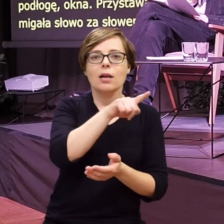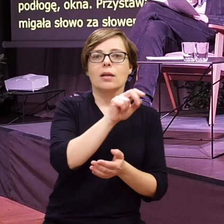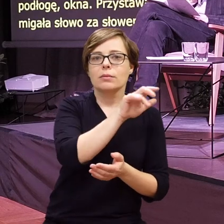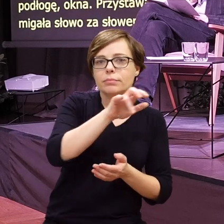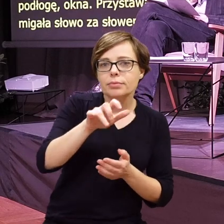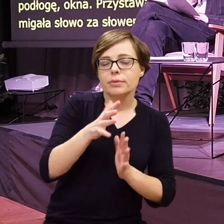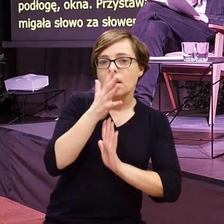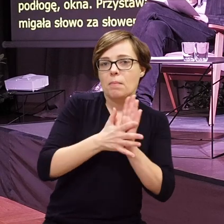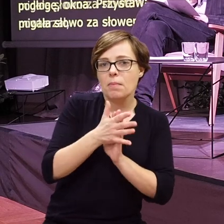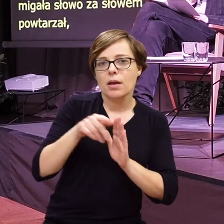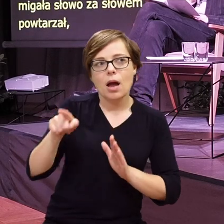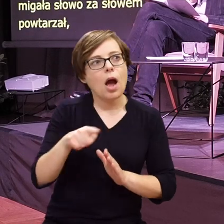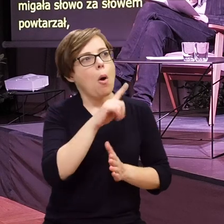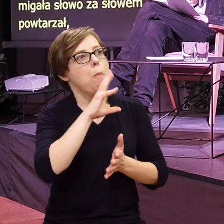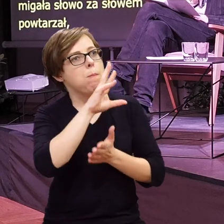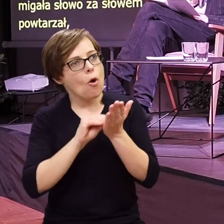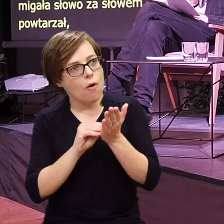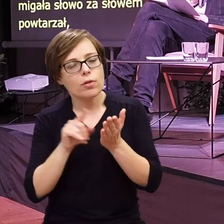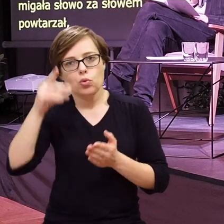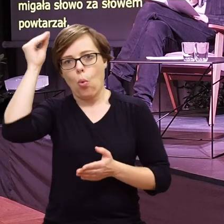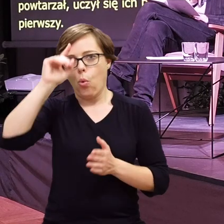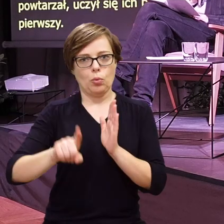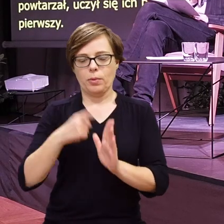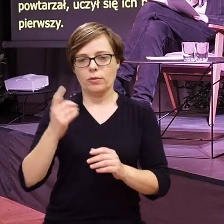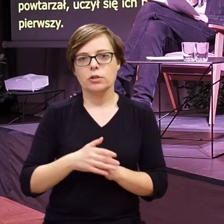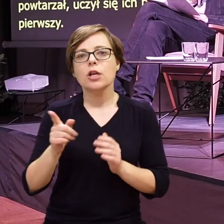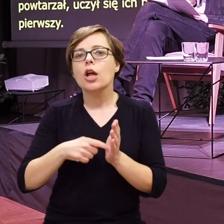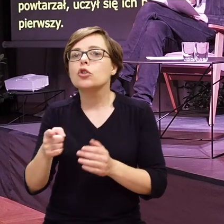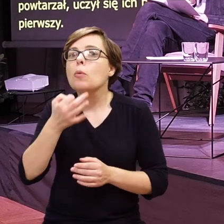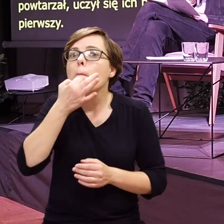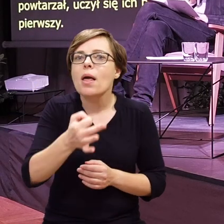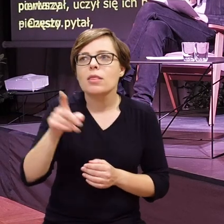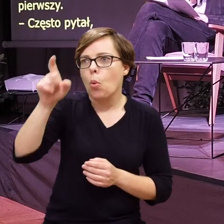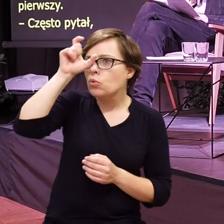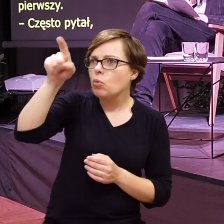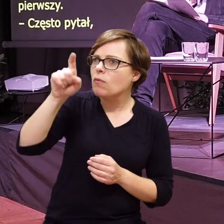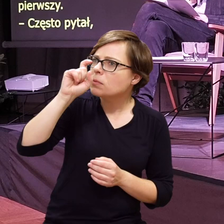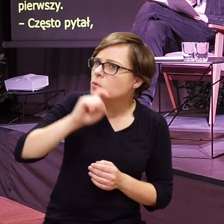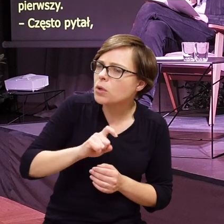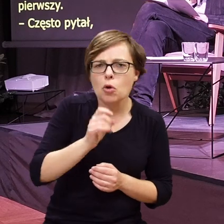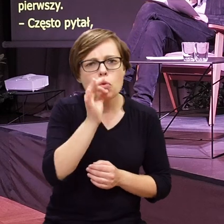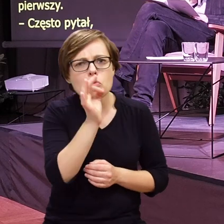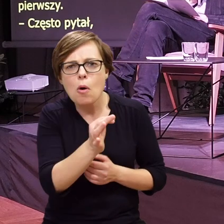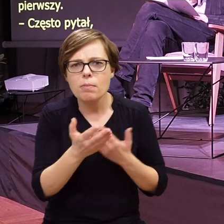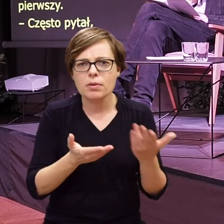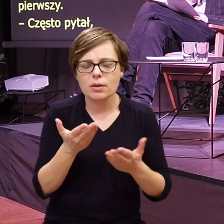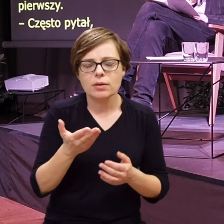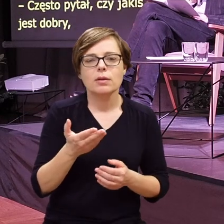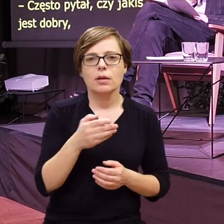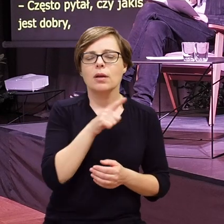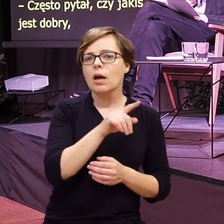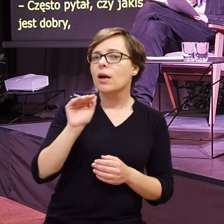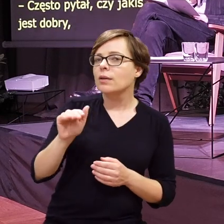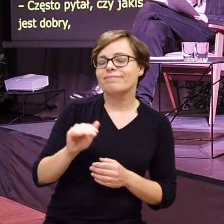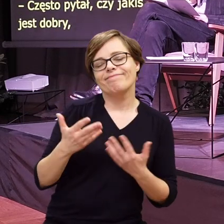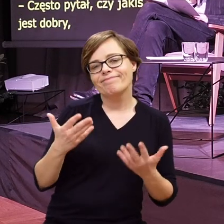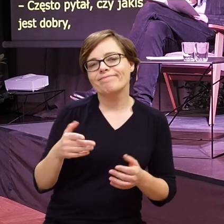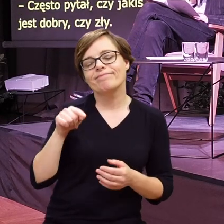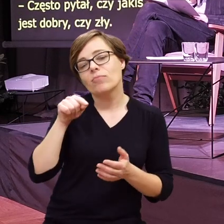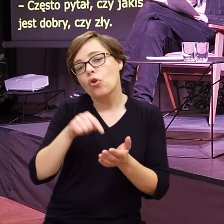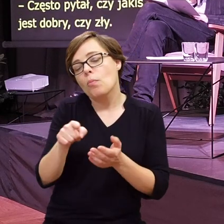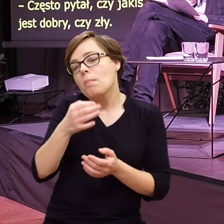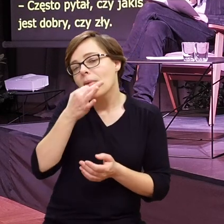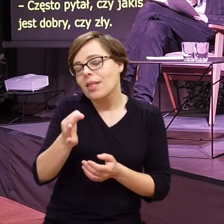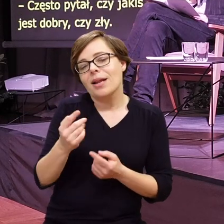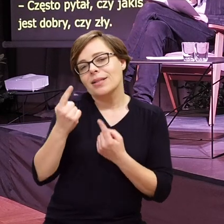On je powtarzał. Uczył się ich po raz pierwszy. Często pytał, czy jakiś człowiek jest dobry czy zły. Mówiłam mu, że to są